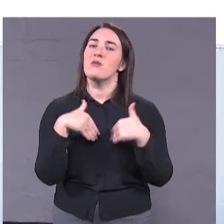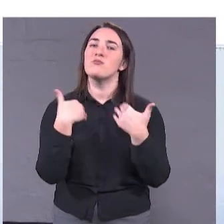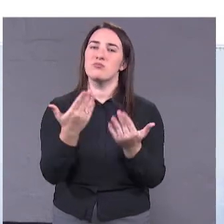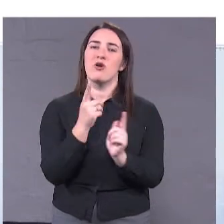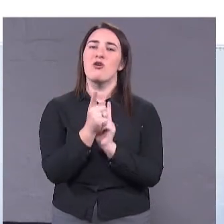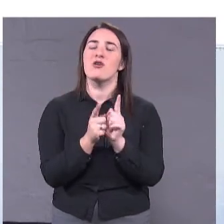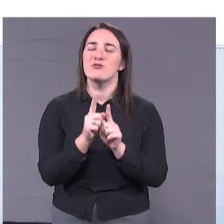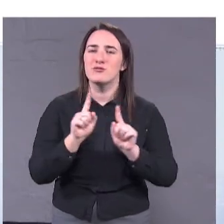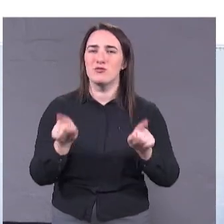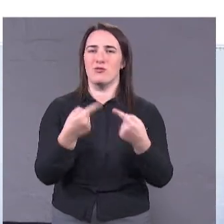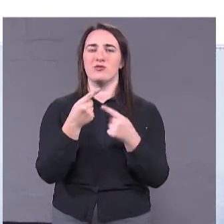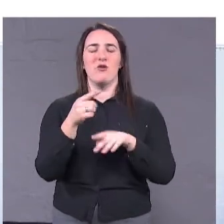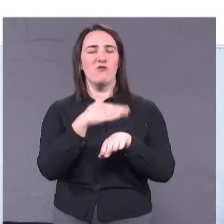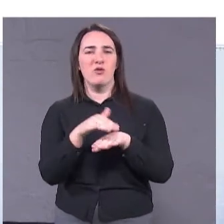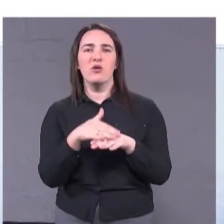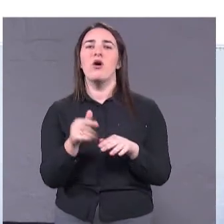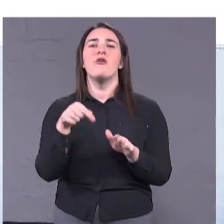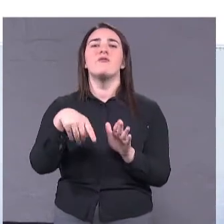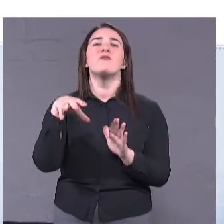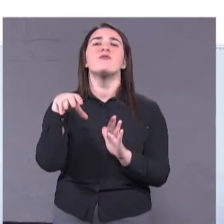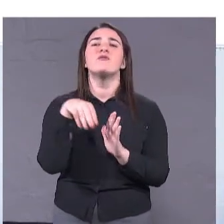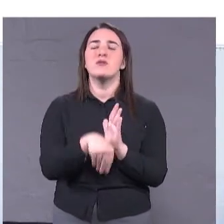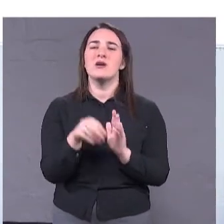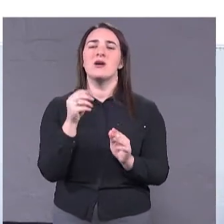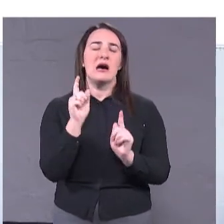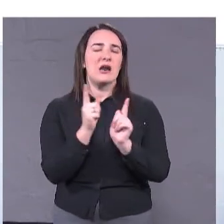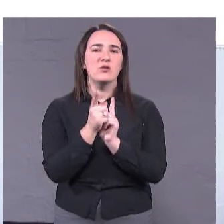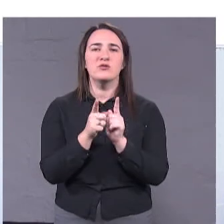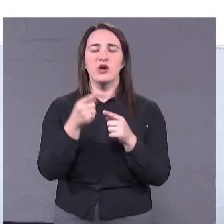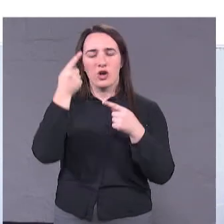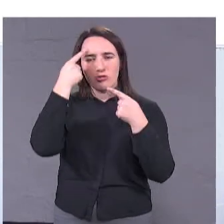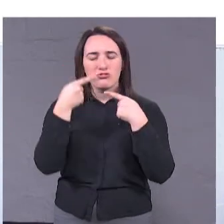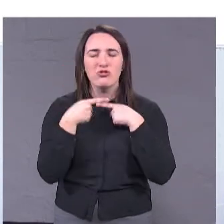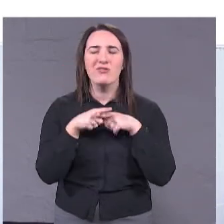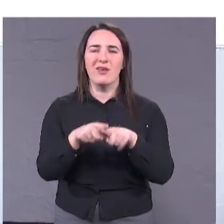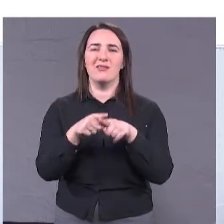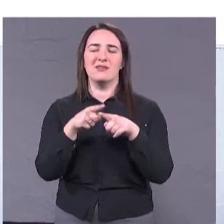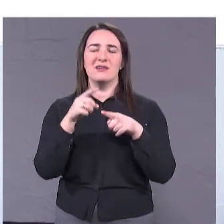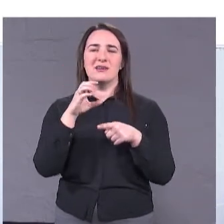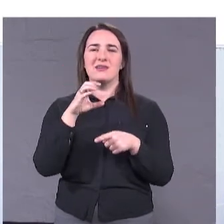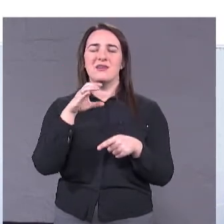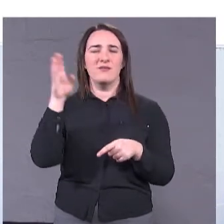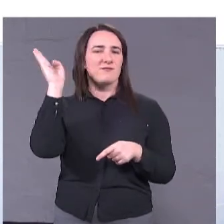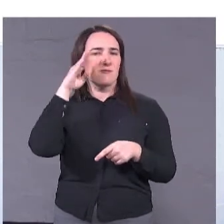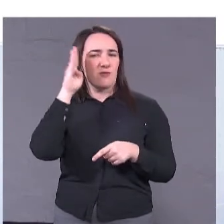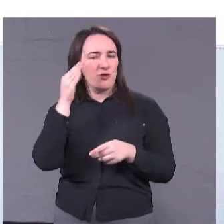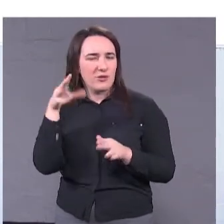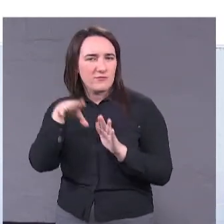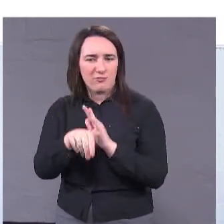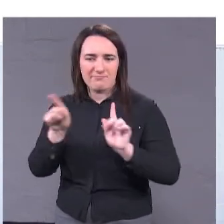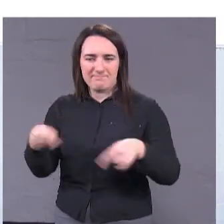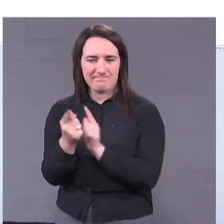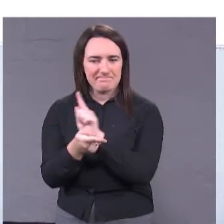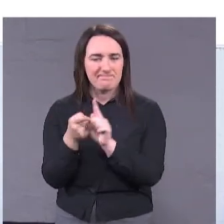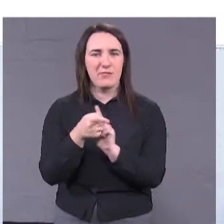улиц, які предполагають реконструкцію інженерних систем отвода води, реконструкцію